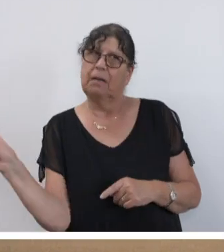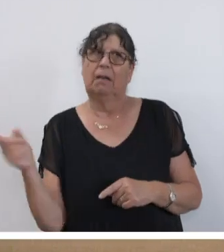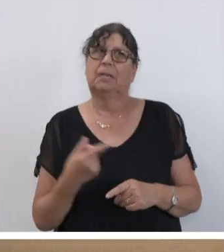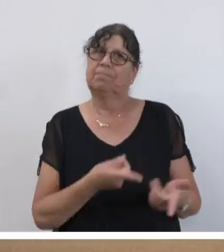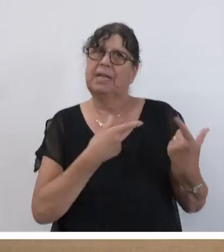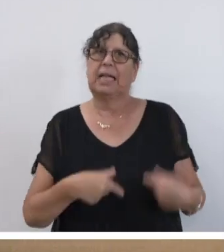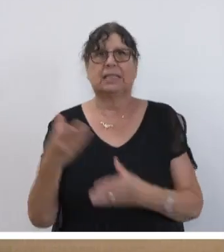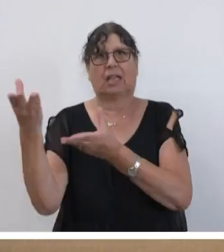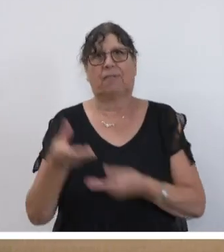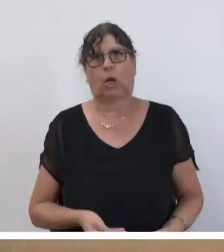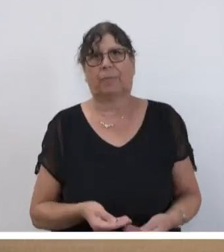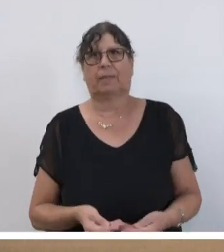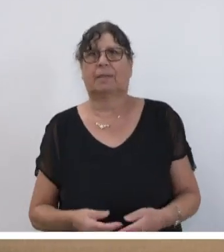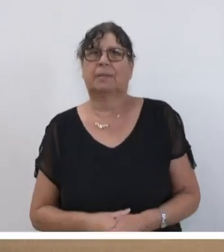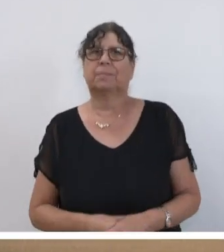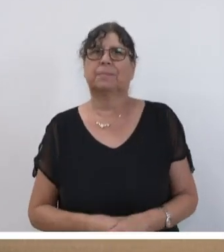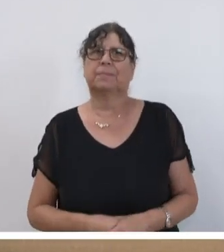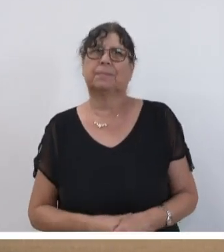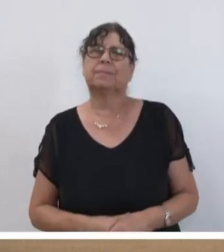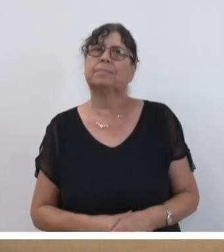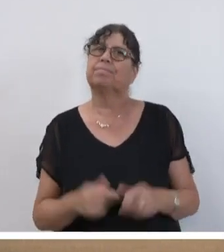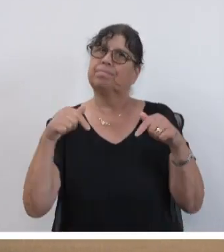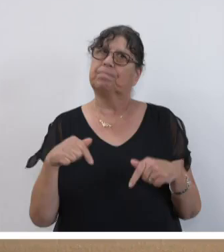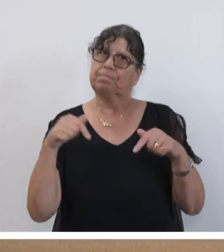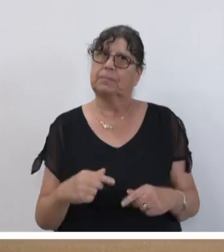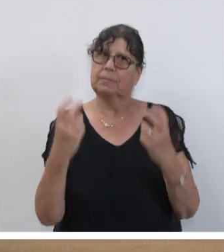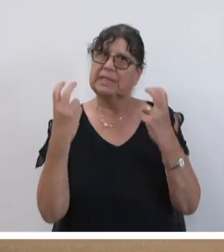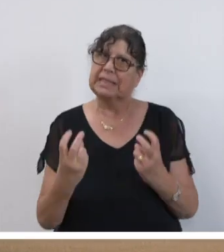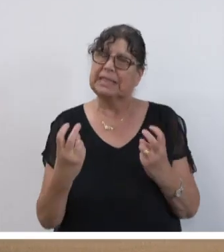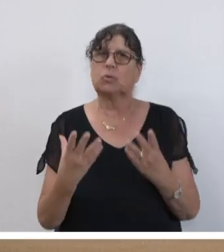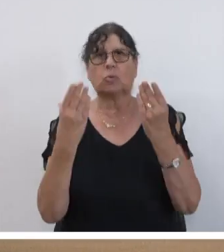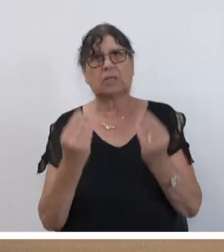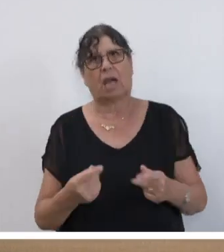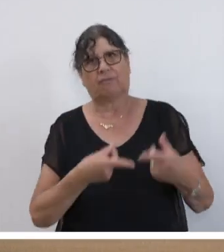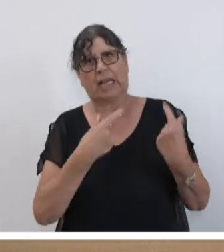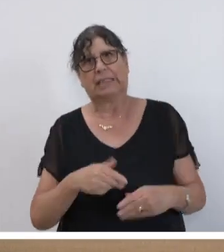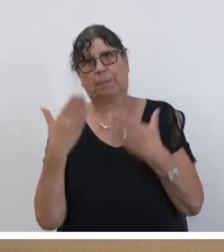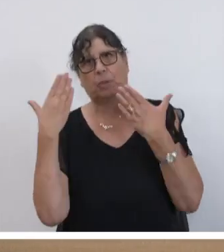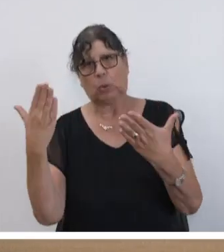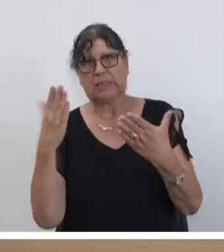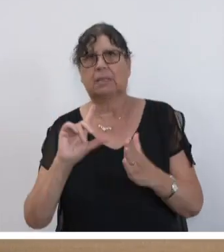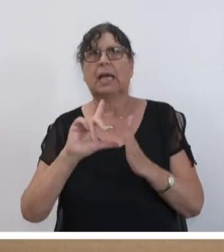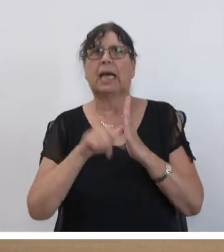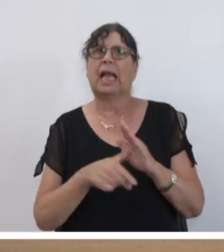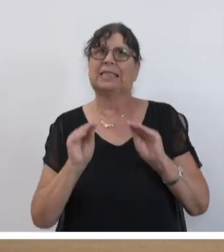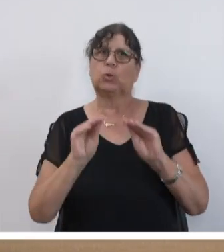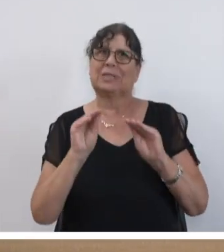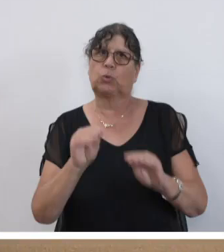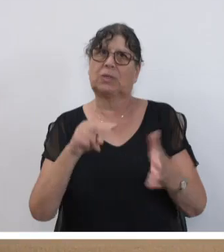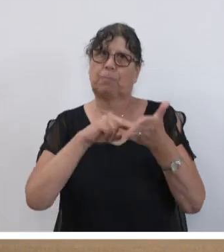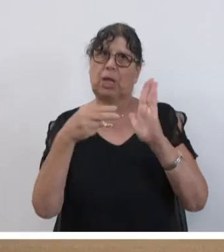dazu alle herzlich willkommen. Zur heutigen Sitzung darf ich auch ganz herzlich begrüßen den Leistungskurs Politik der